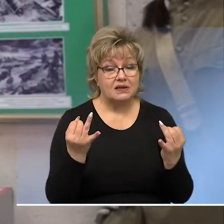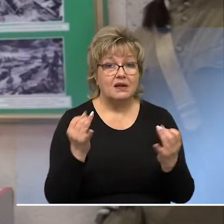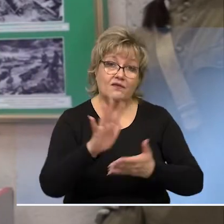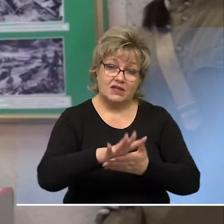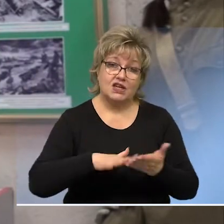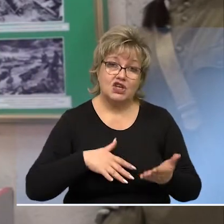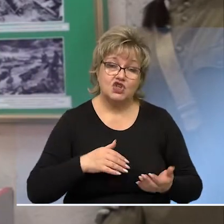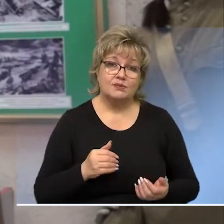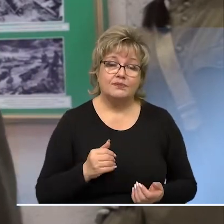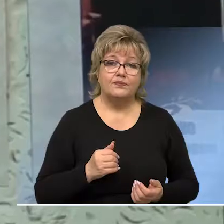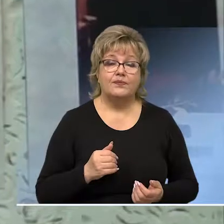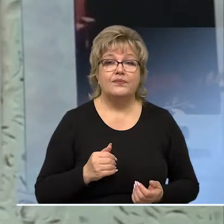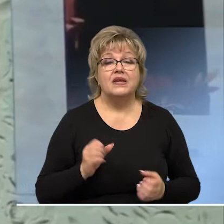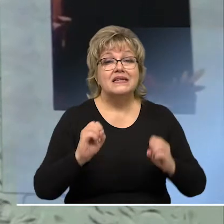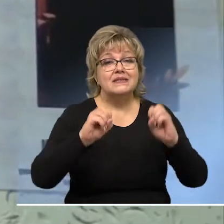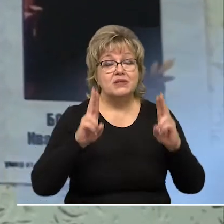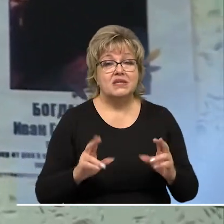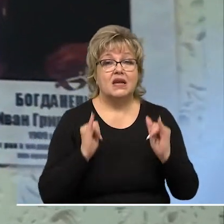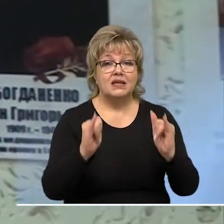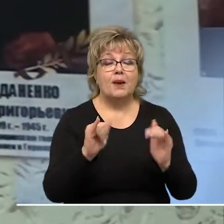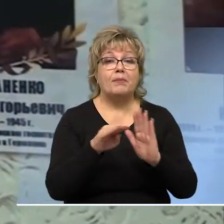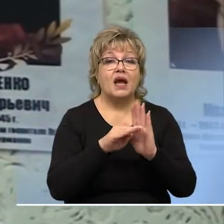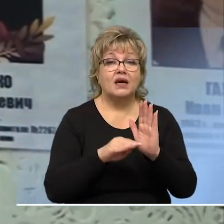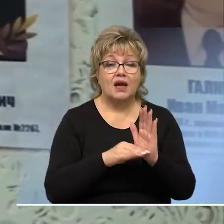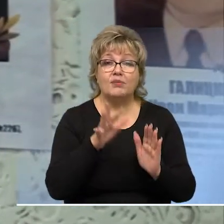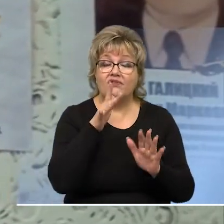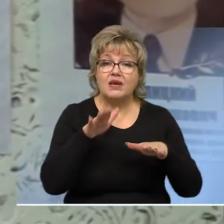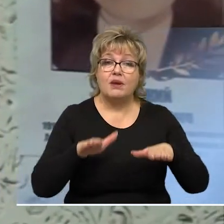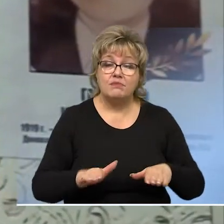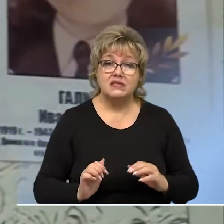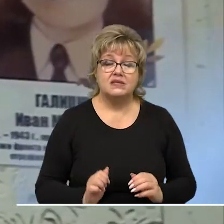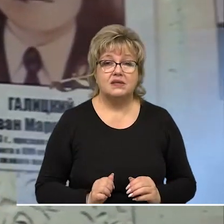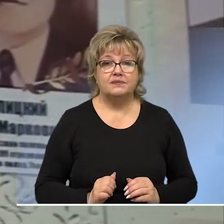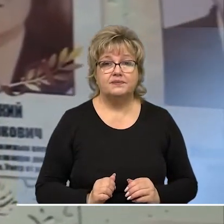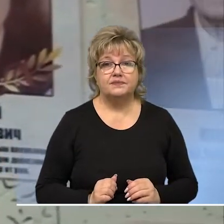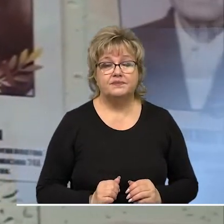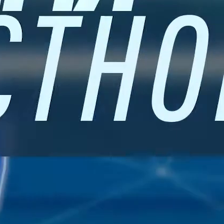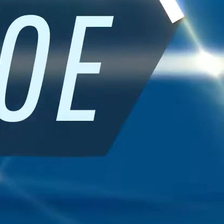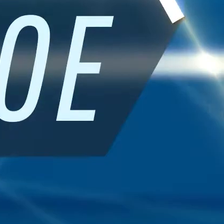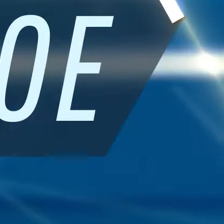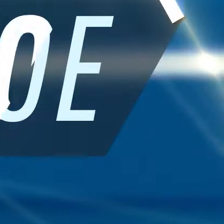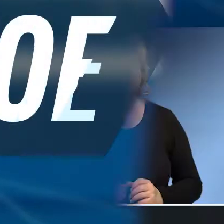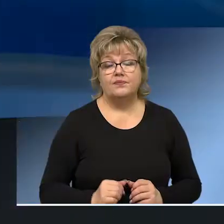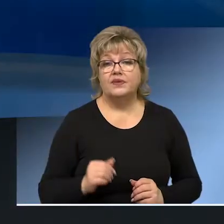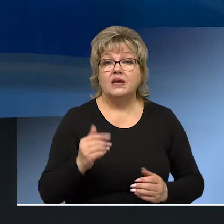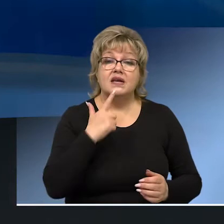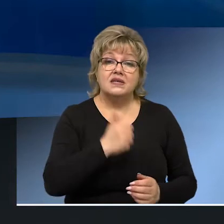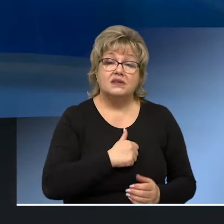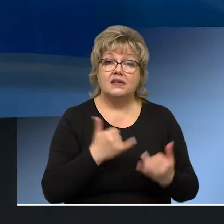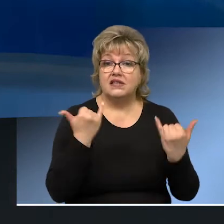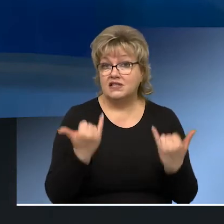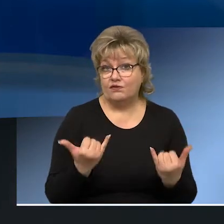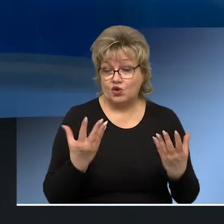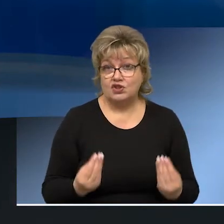и в дальнейшем. Андрей Лунев, Александр Гайко, специально для программы «Время местное». И о